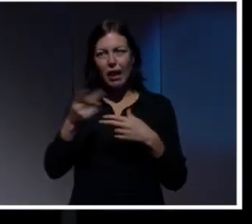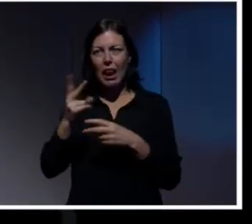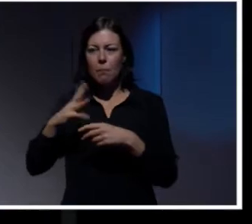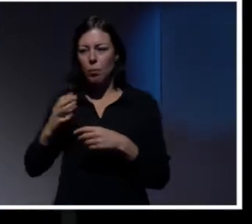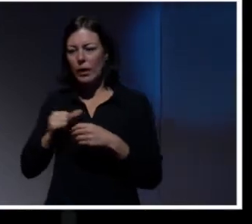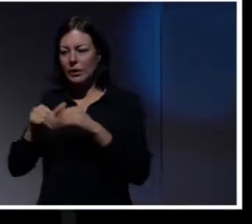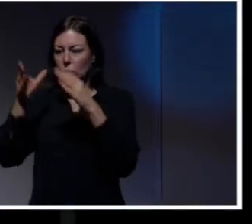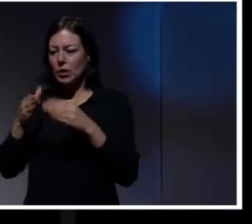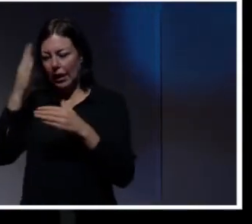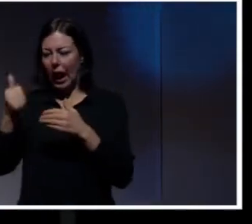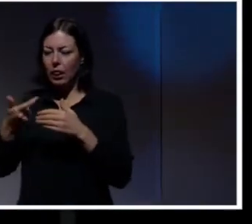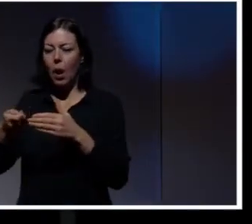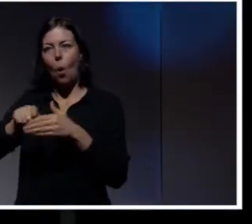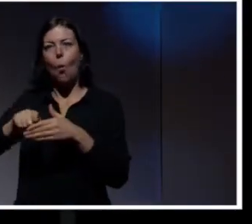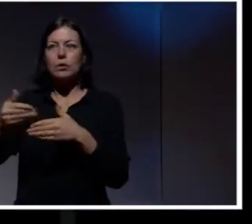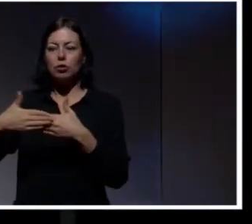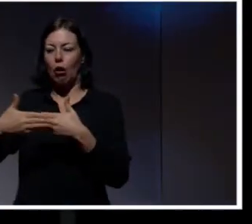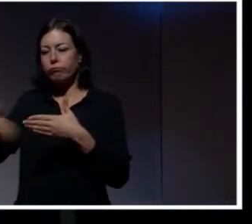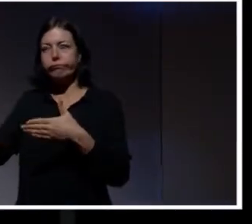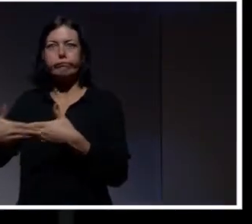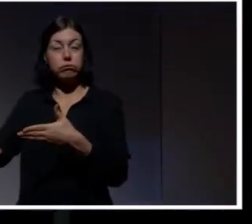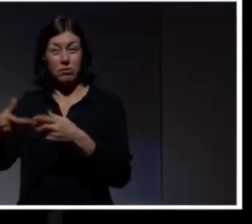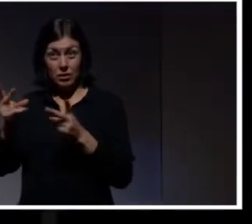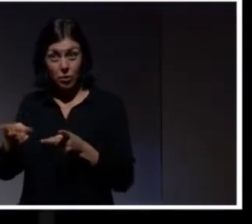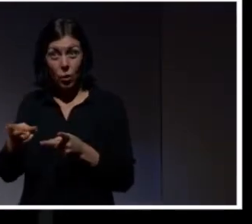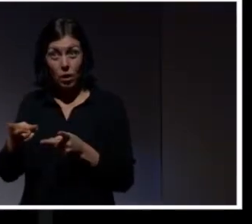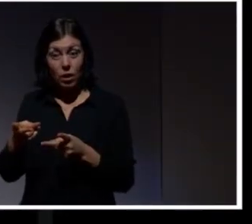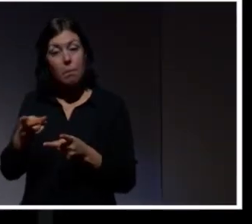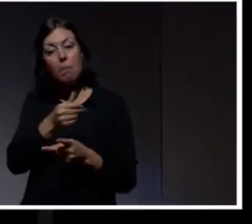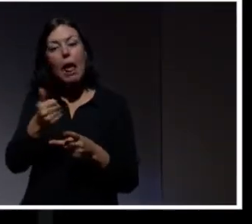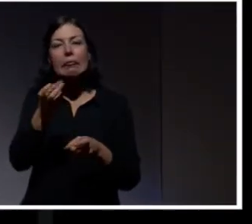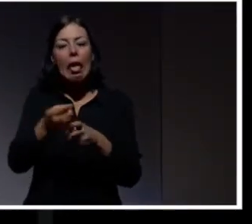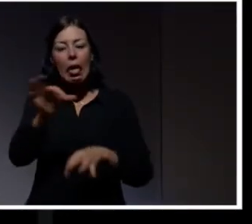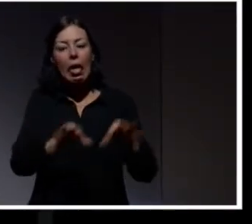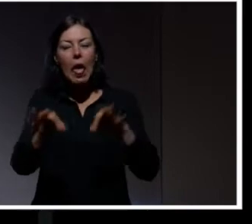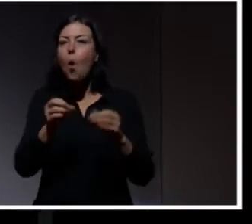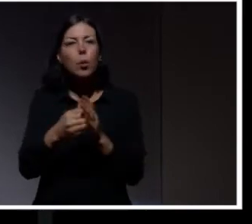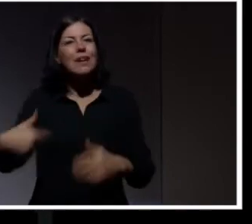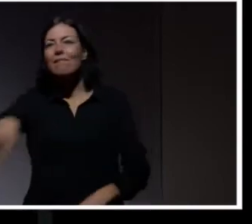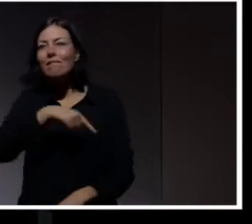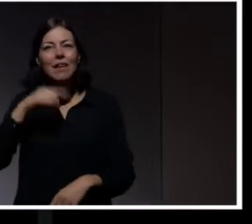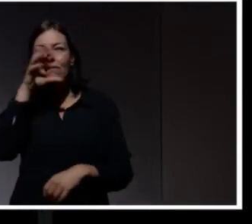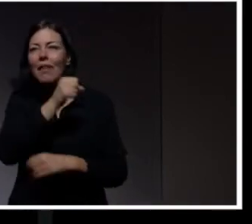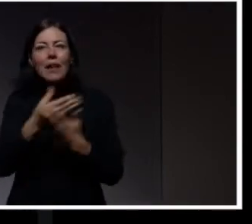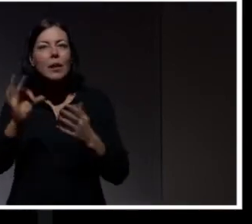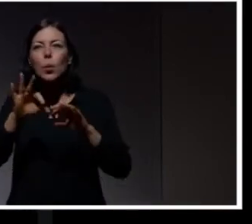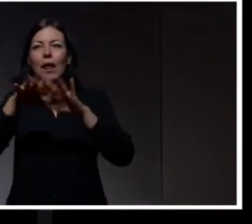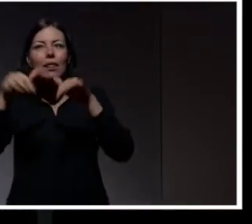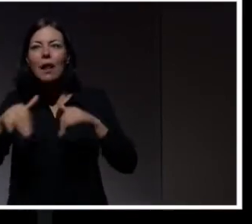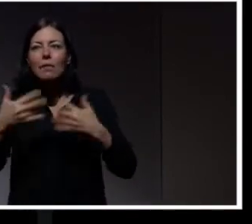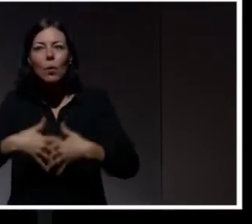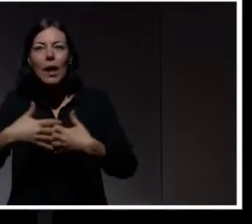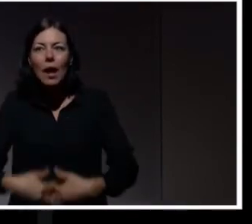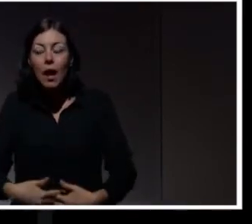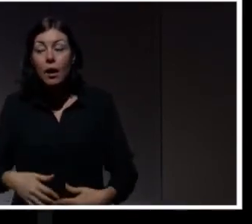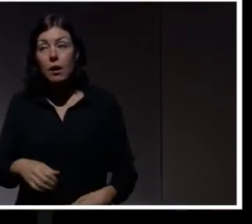här är ju för att vi inte riktigt fattar hur nätet fungerar. Om man